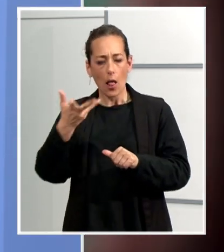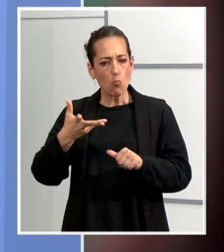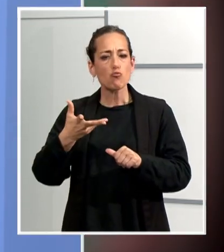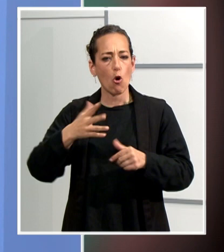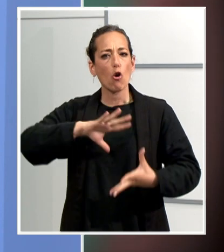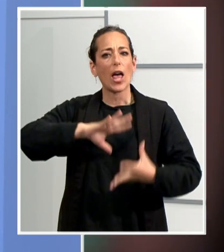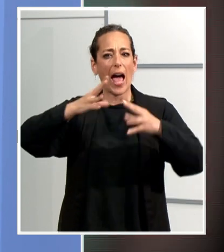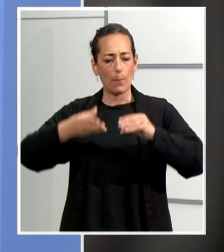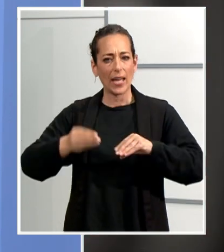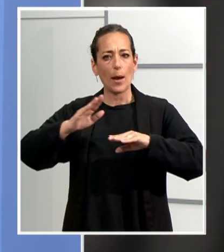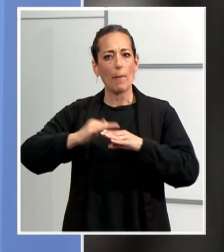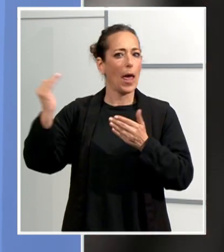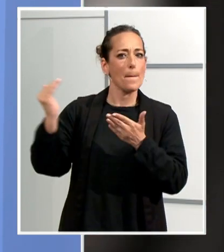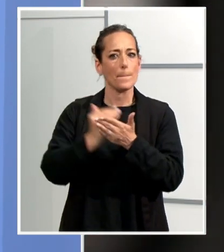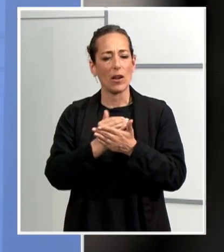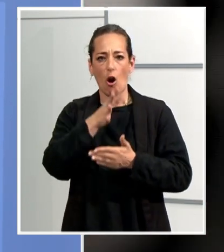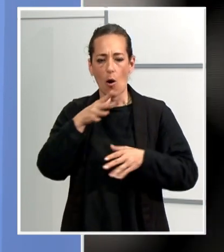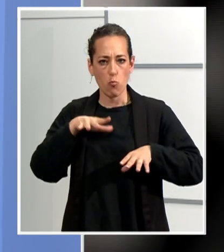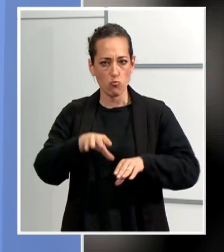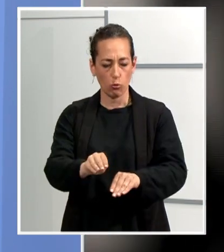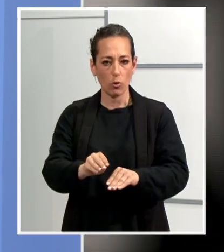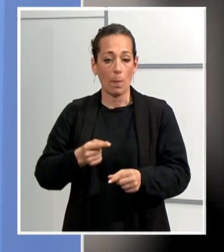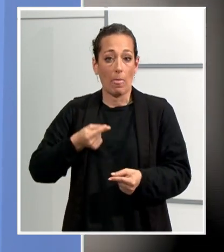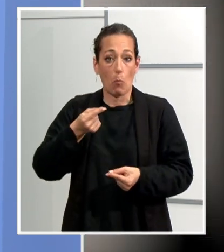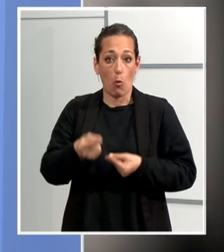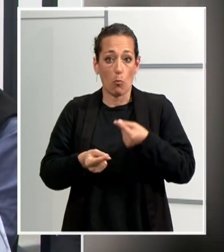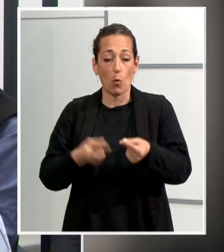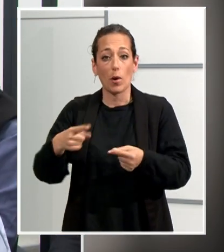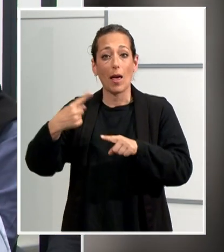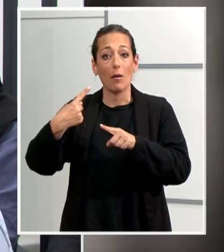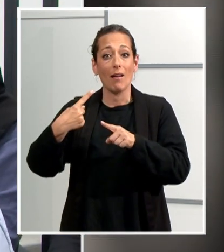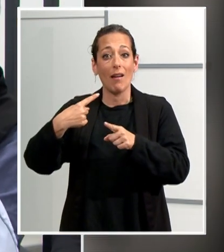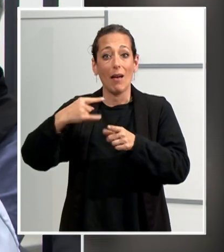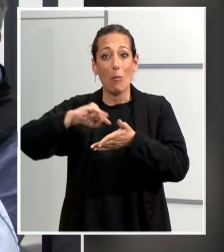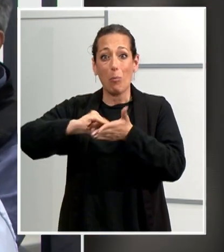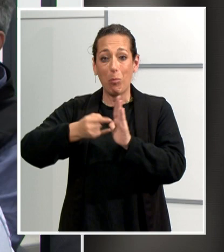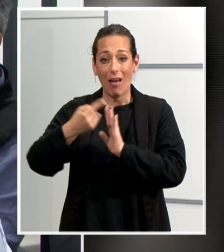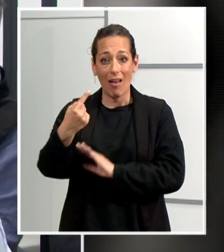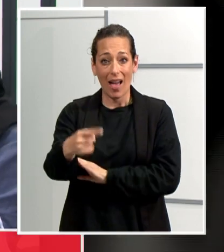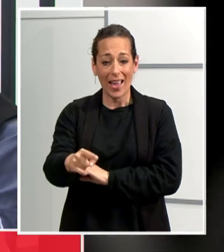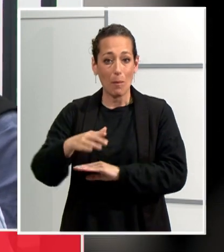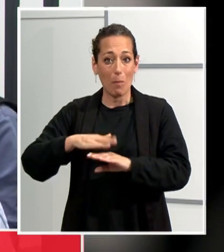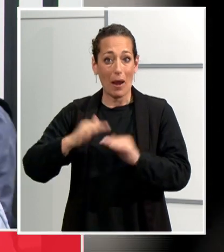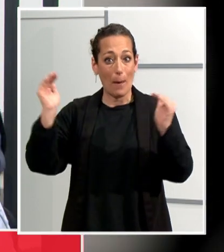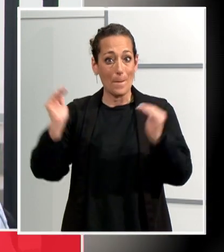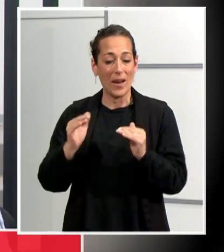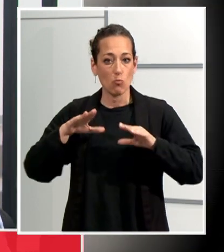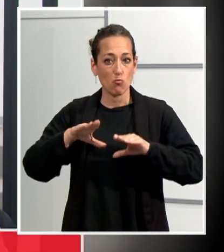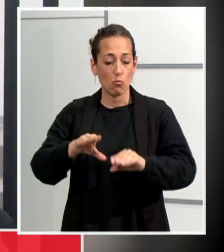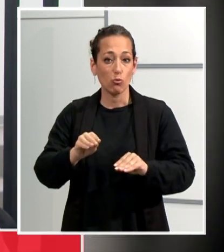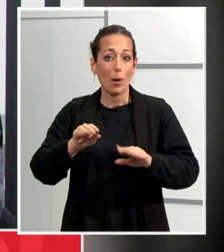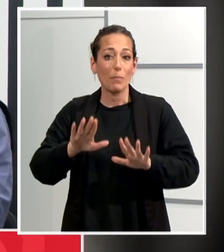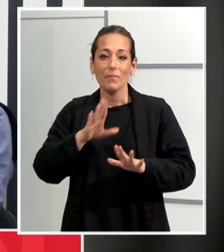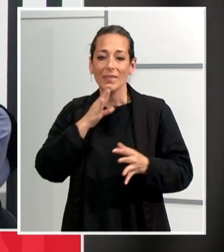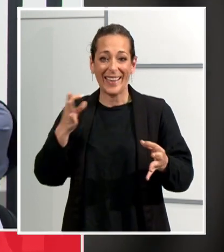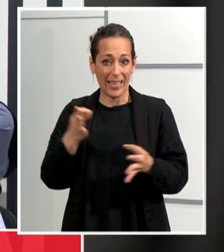del consum d'aigua. Anem fent de mica en mica, hi ha tot un pla per intentar anar disminuint, partint de la base que hi ha una part que no podrem disminuir, que és la part d